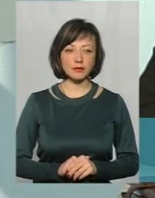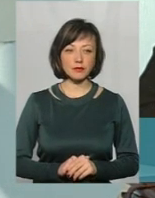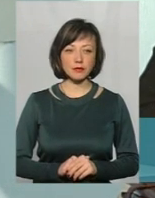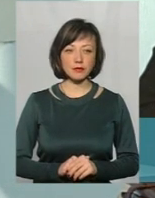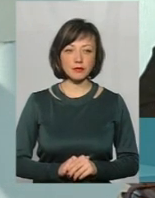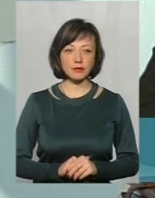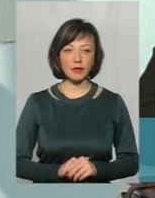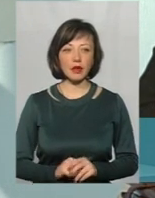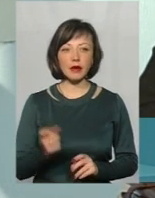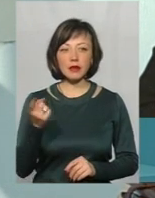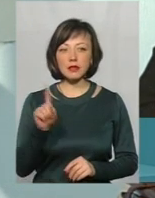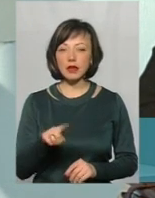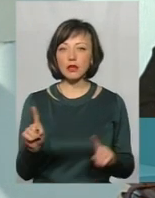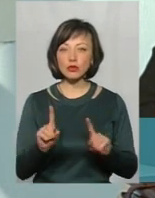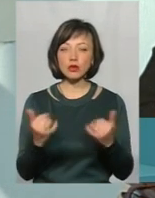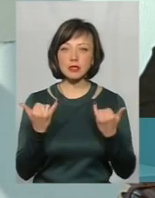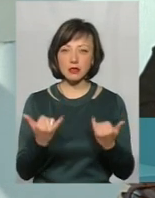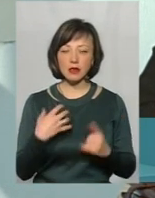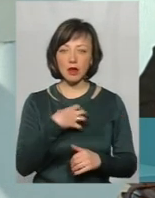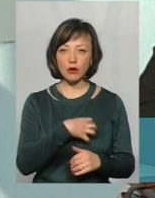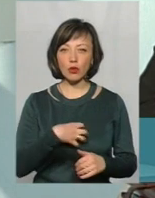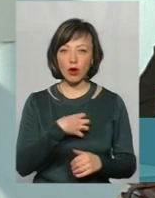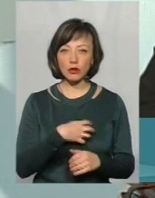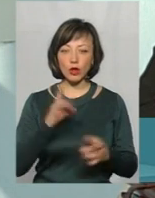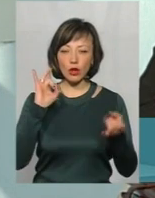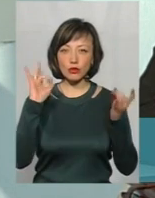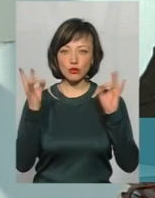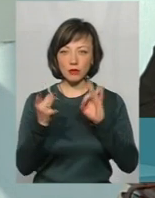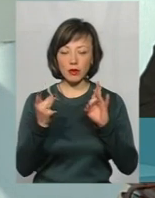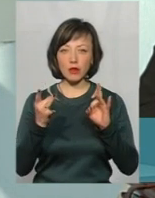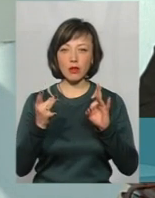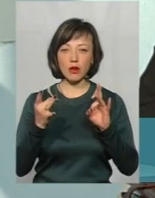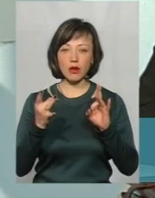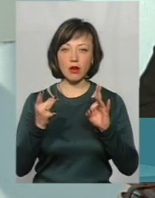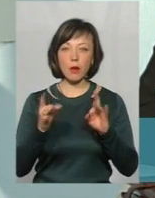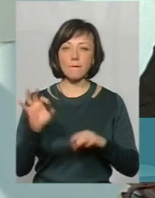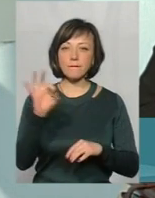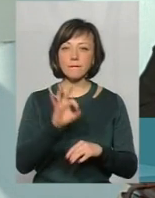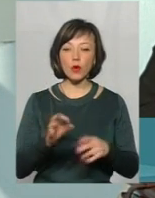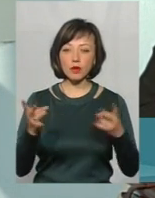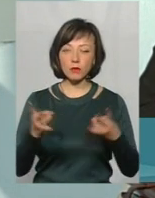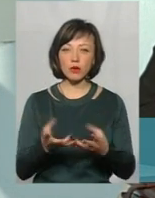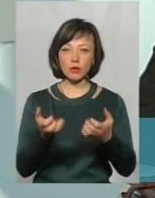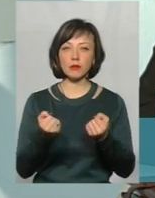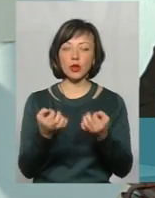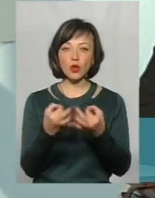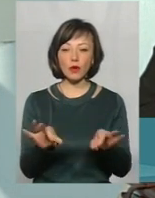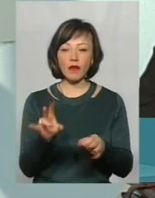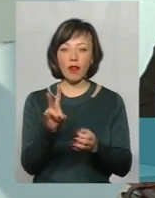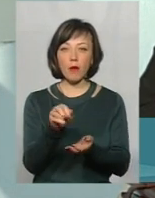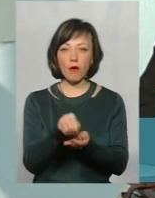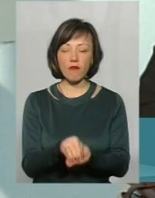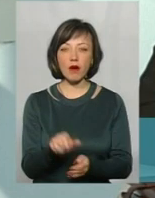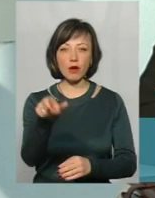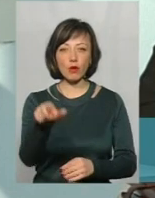Те, що зараз актуально, що нашуміло досить в пресі з приводу необхідності отримувати дозвол на поховання